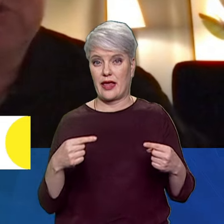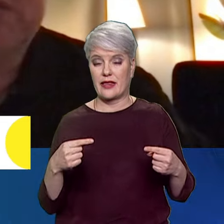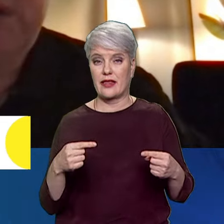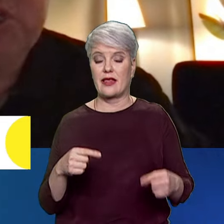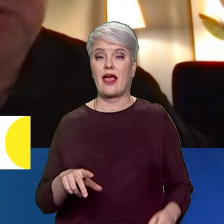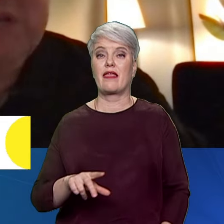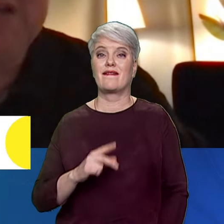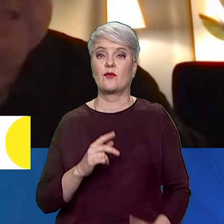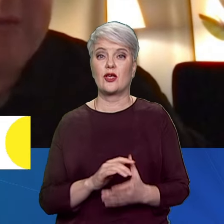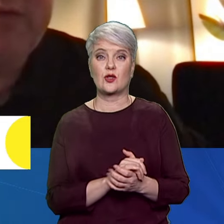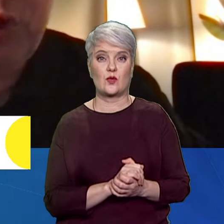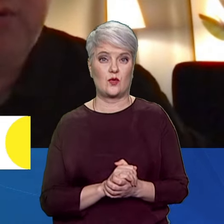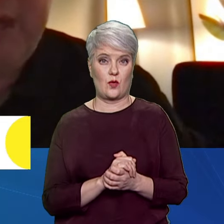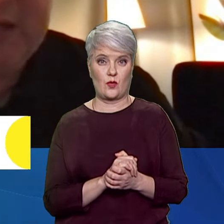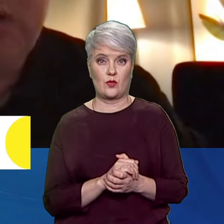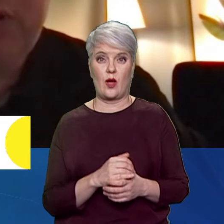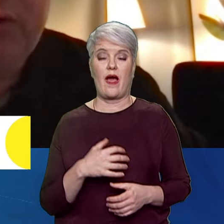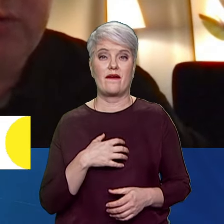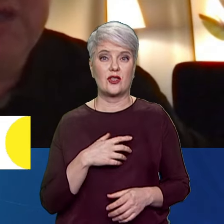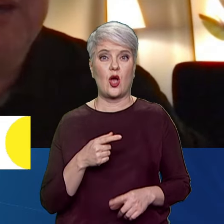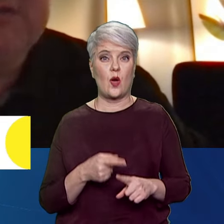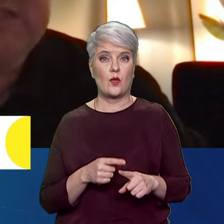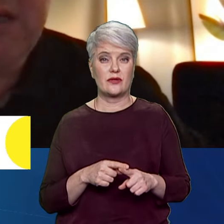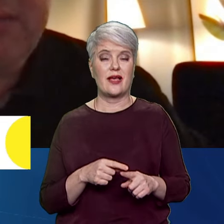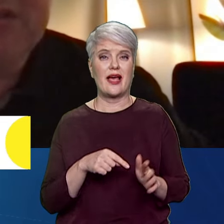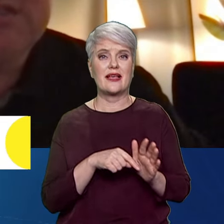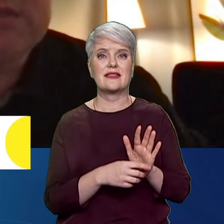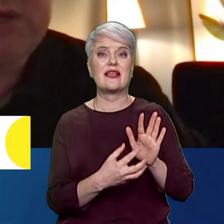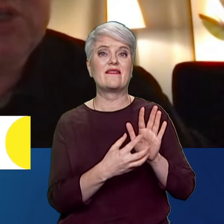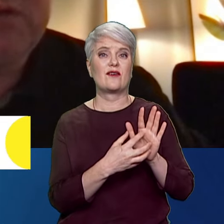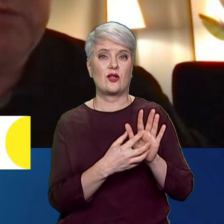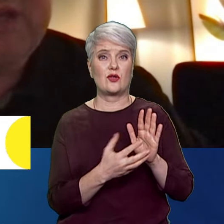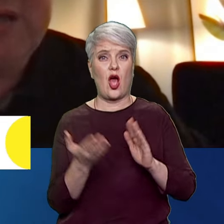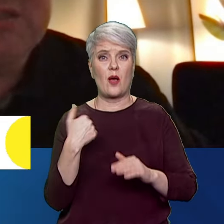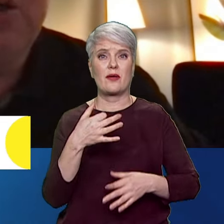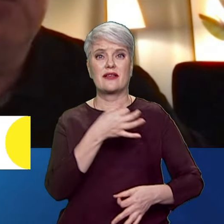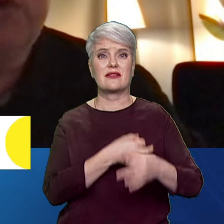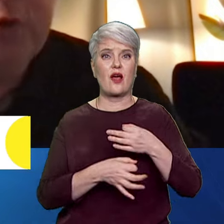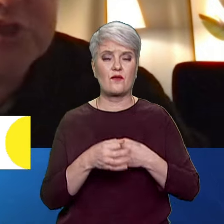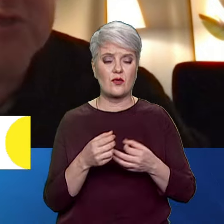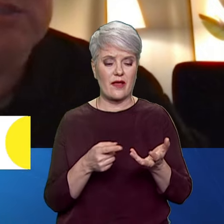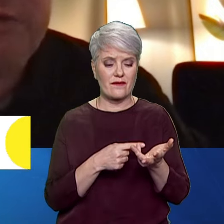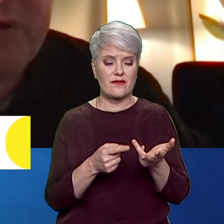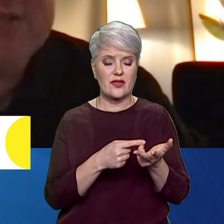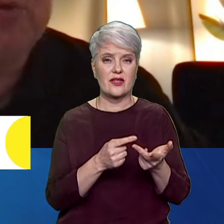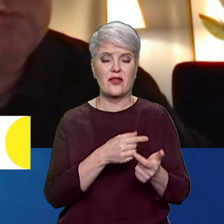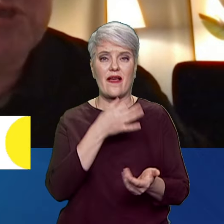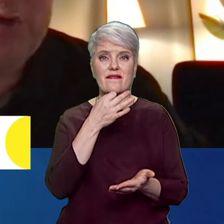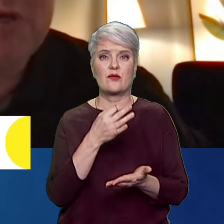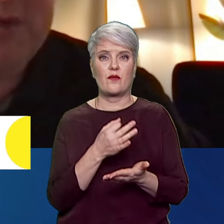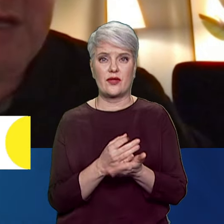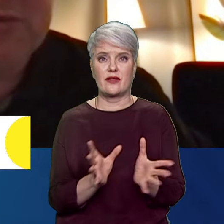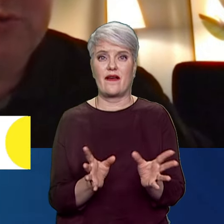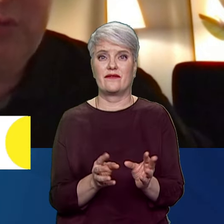це дуже символічним, оскільки саме в той момент ми обговорювали всі елементи забезпечені відповідальності, включно зі співпрацею з